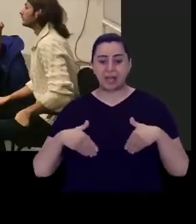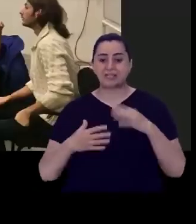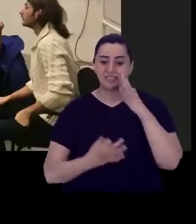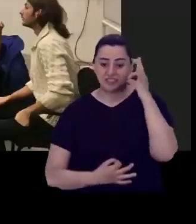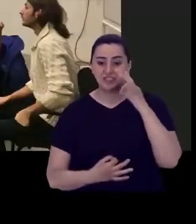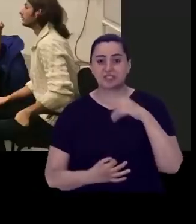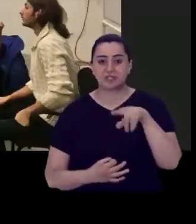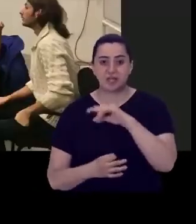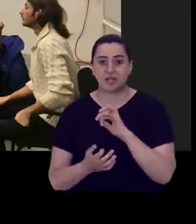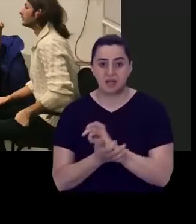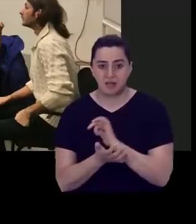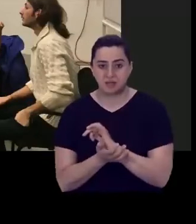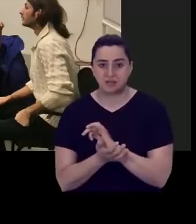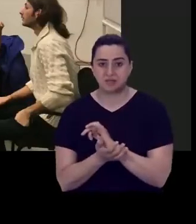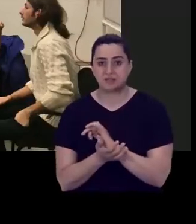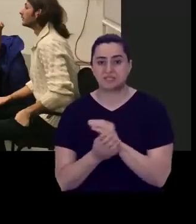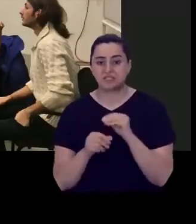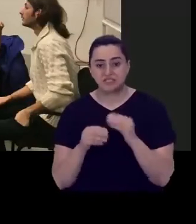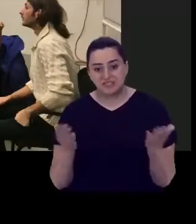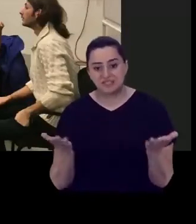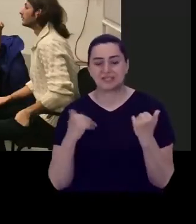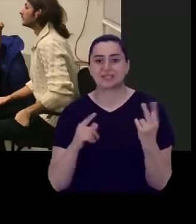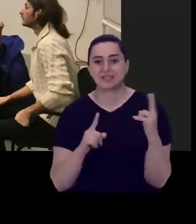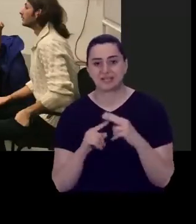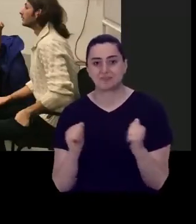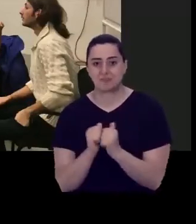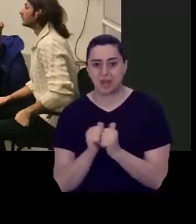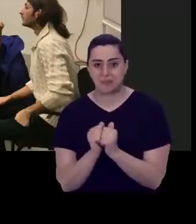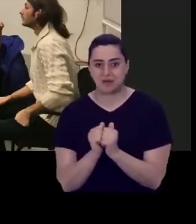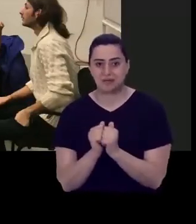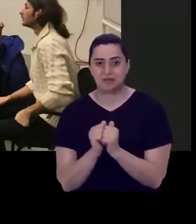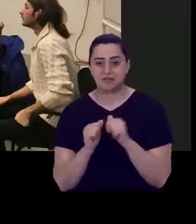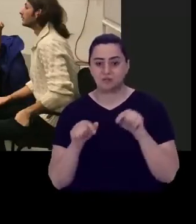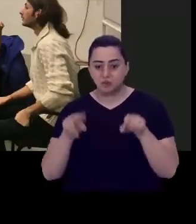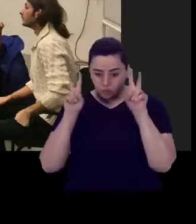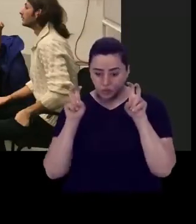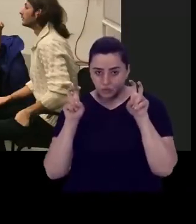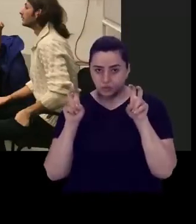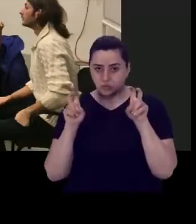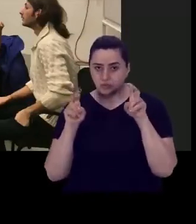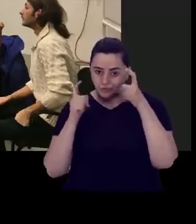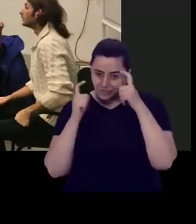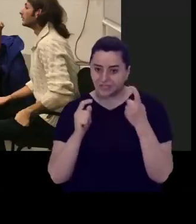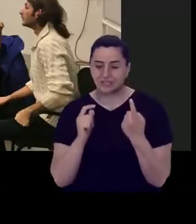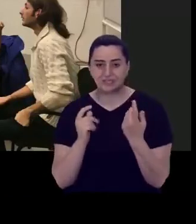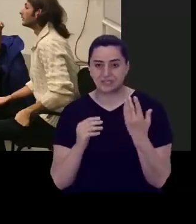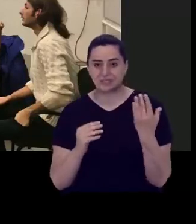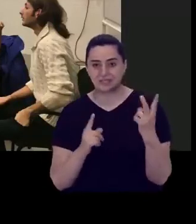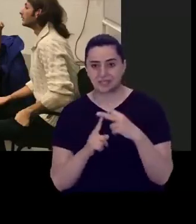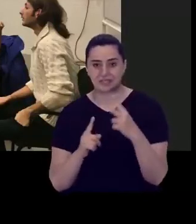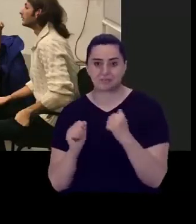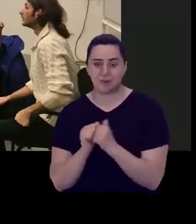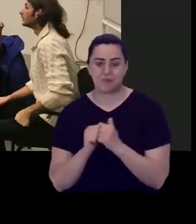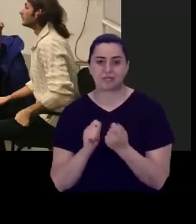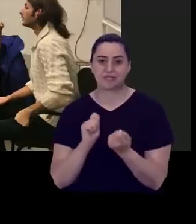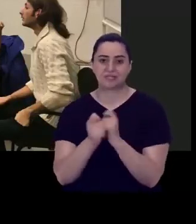ailelerini aslında işin içine dahil ederek onların bu konudaki dönüşlüğünü sağlamak aslında